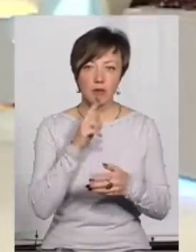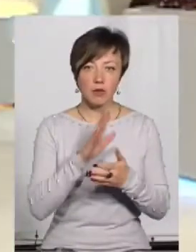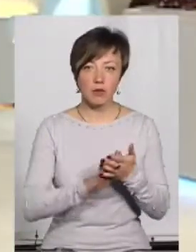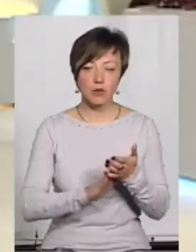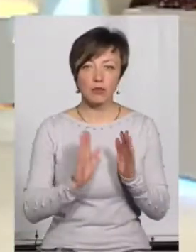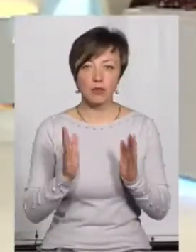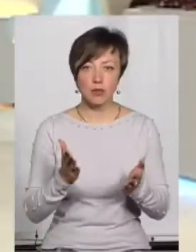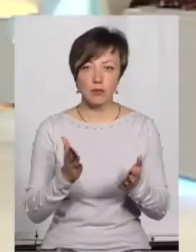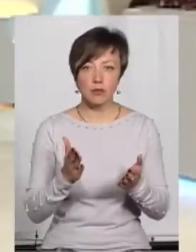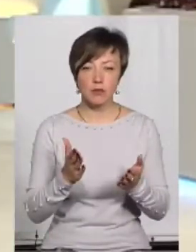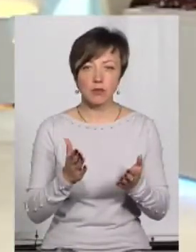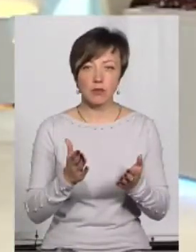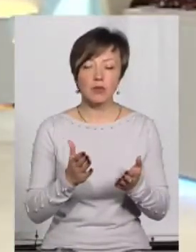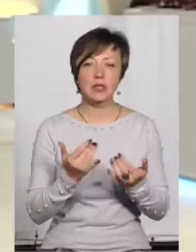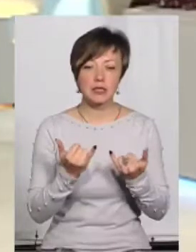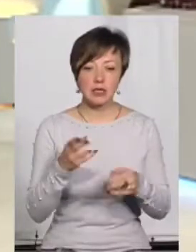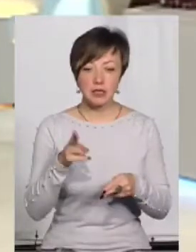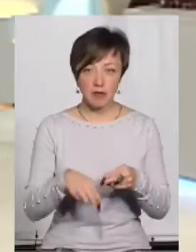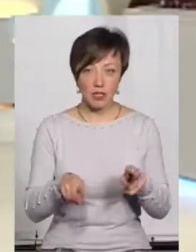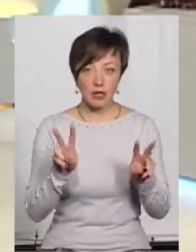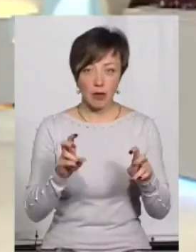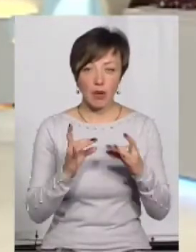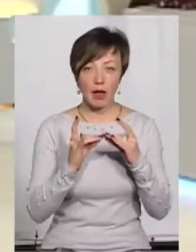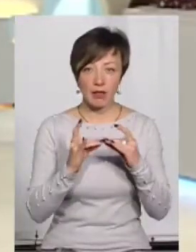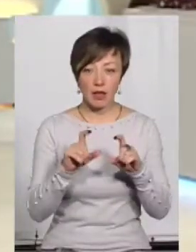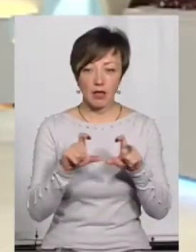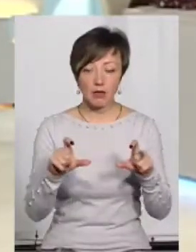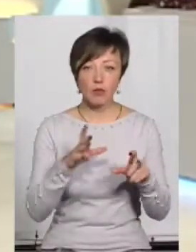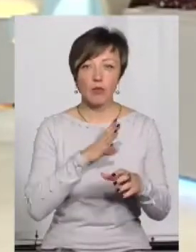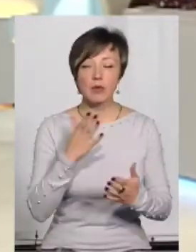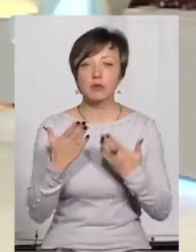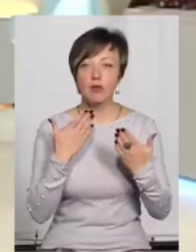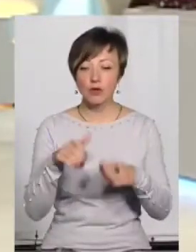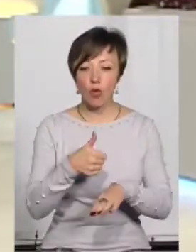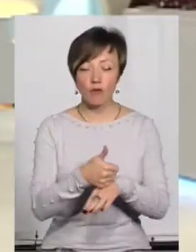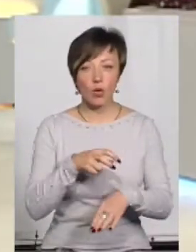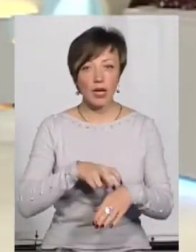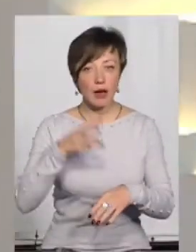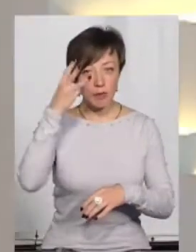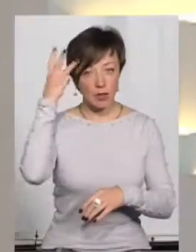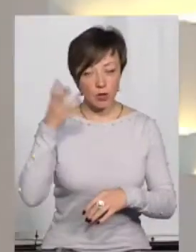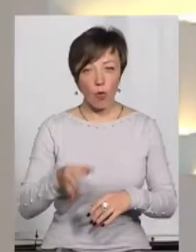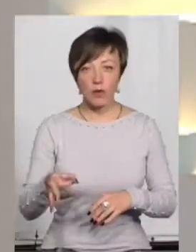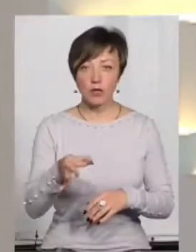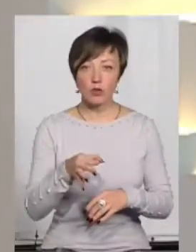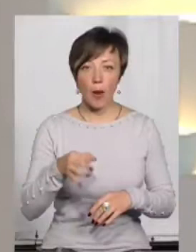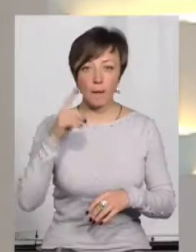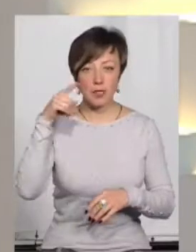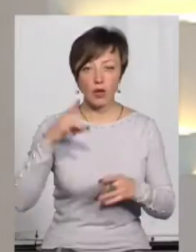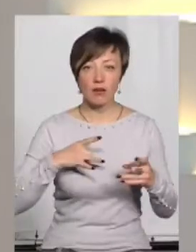перепрошую, ми про це продовжимо. Завершимо зараз із темою інтернатів, тому що поспілкувалися ще із головною лікаркою Хмельницького обласного